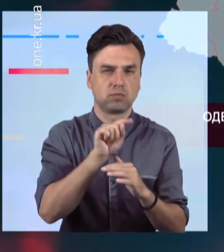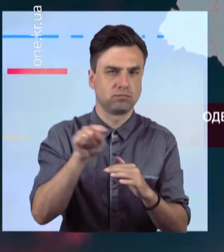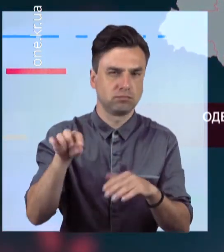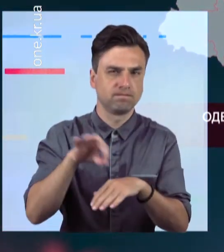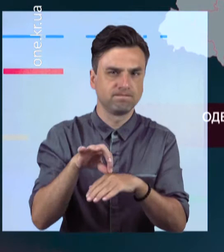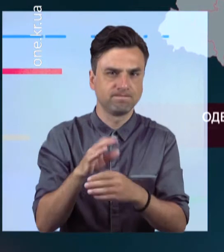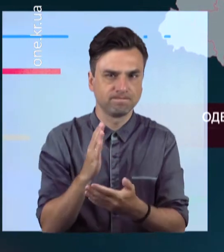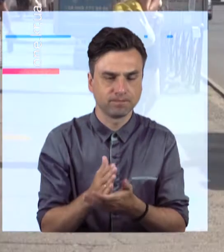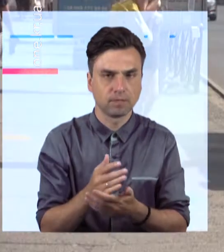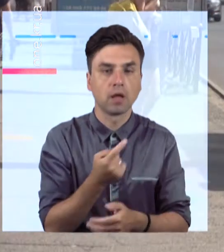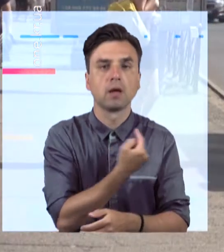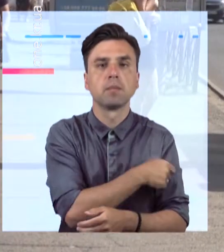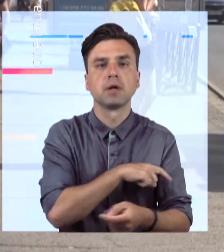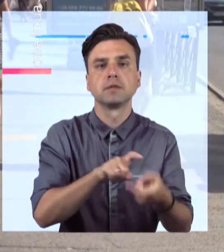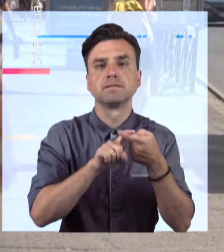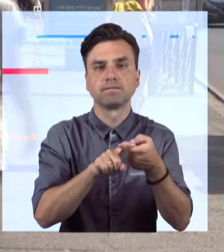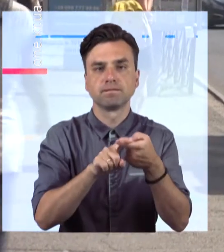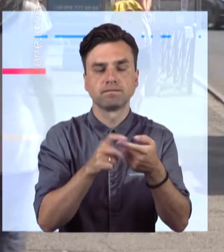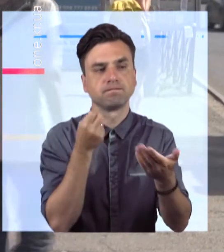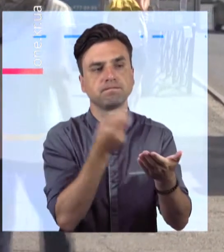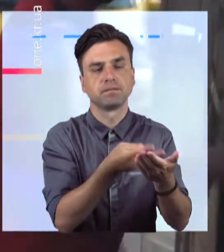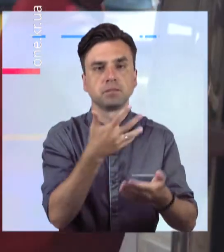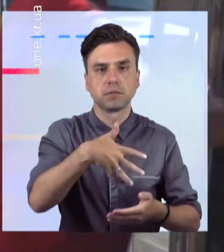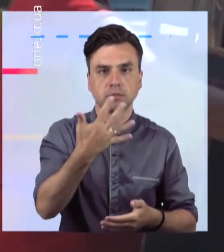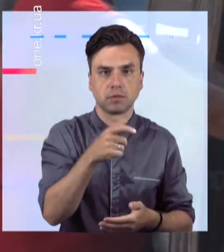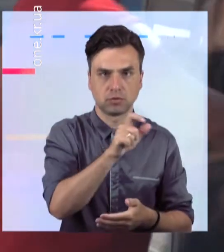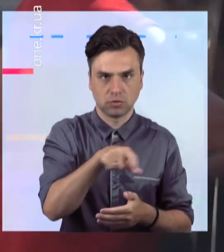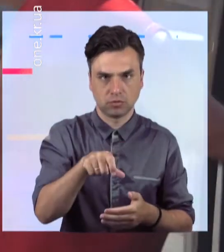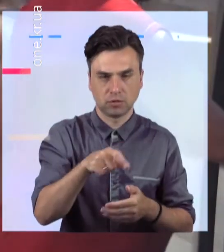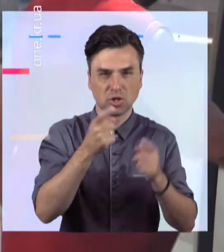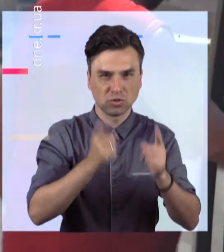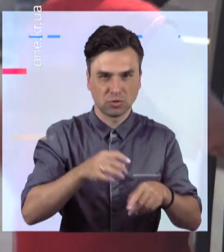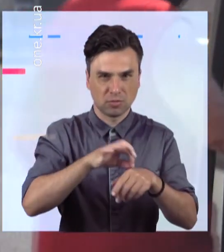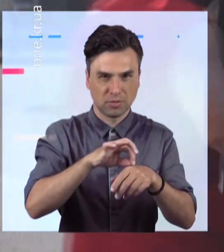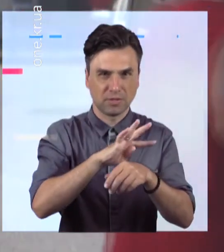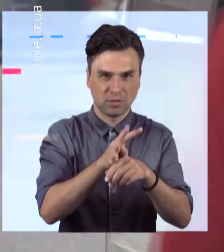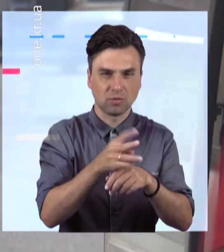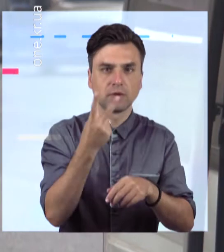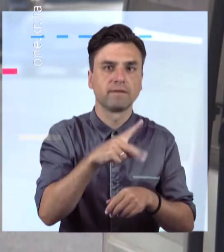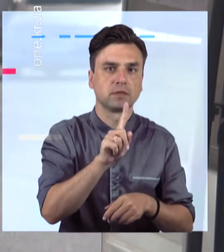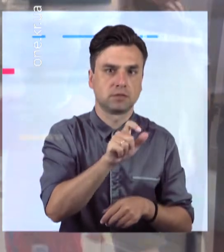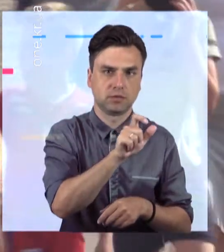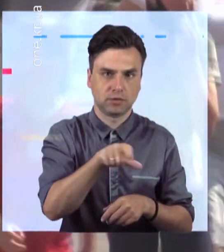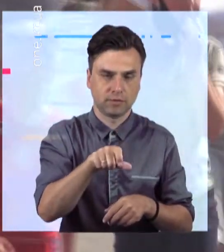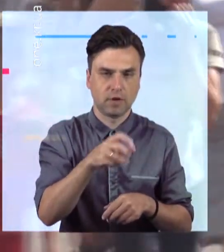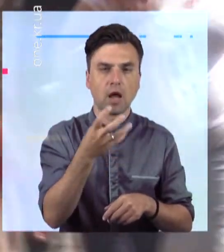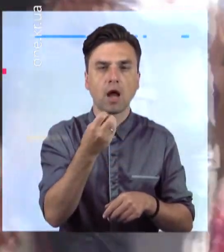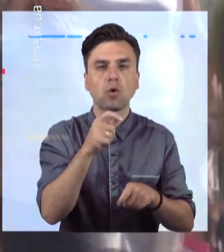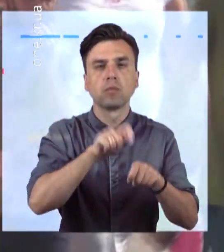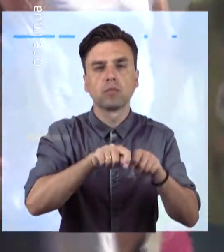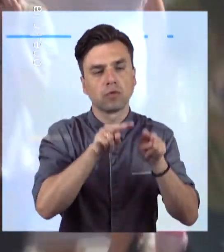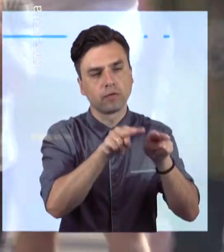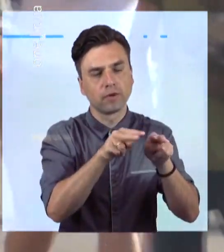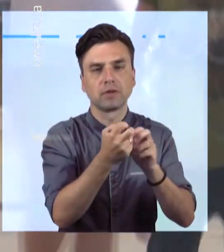інфекційній лікарні всього знаходиться 55 осіб. З підтвердженим діагнозом коронавірус – 21 хворий. З підозрою –